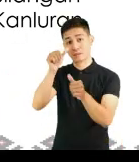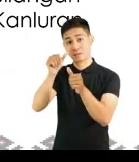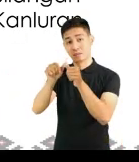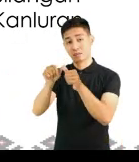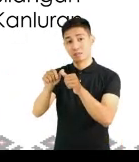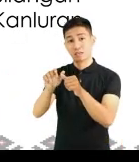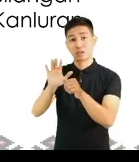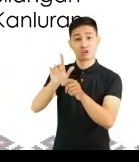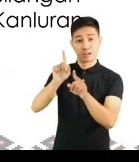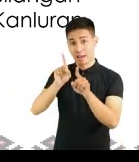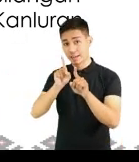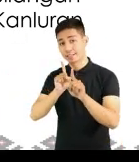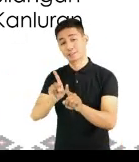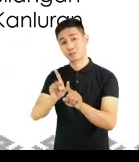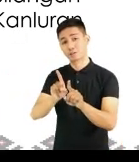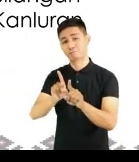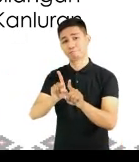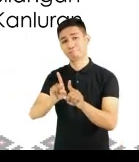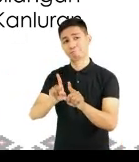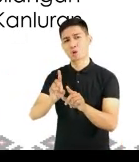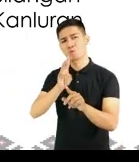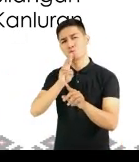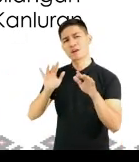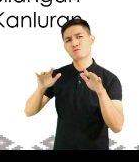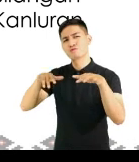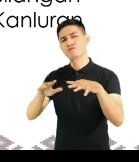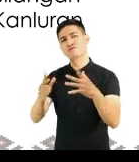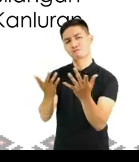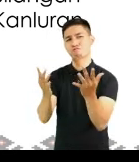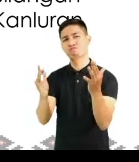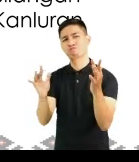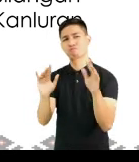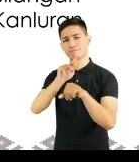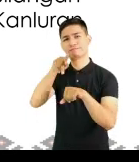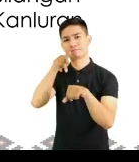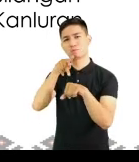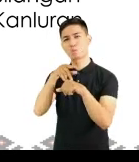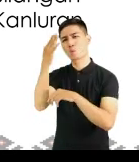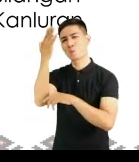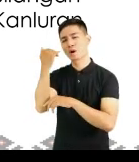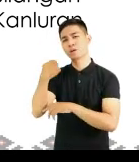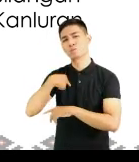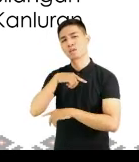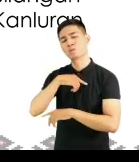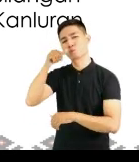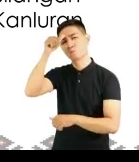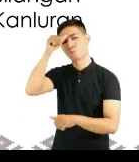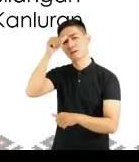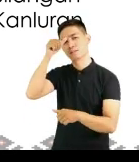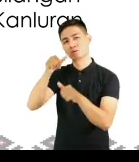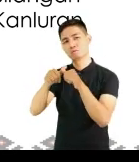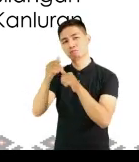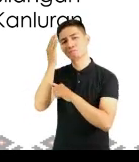ang iyong isusulat ay ang mga anyong tubig na nakapaligid sa ating bansa dahil ating tinutukoy ang